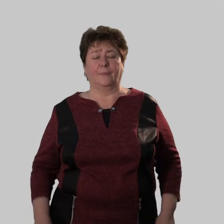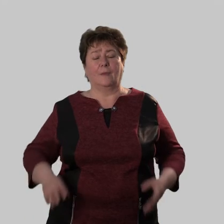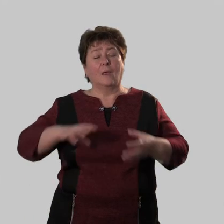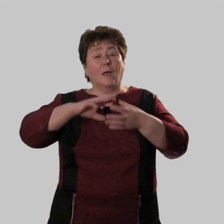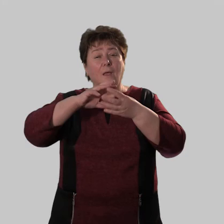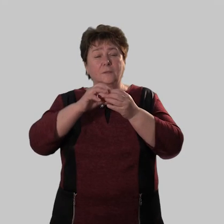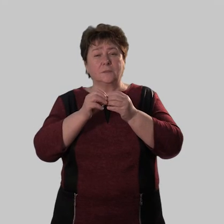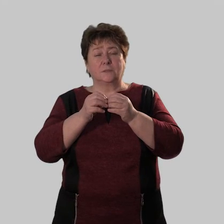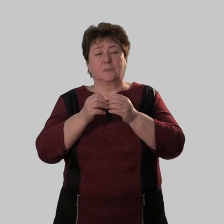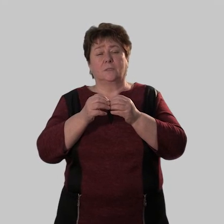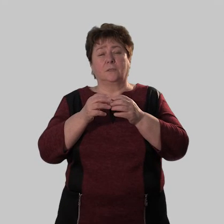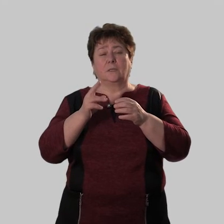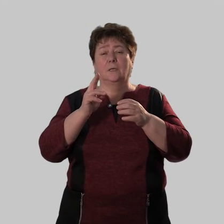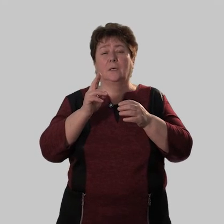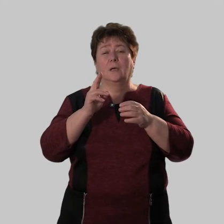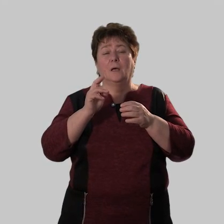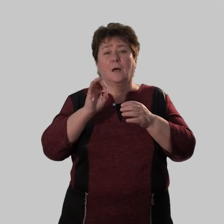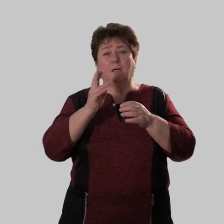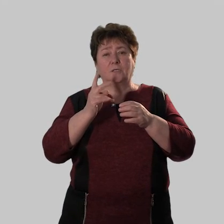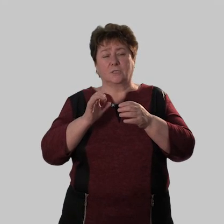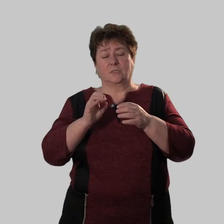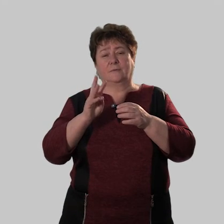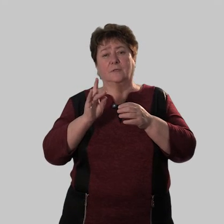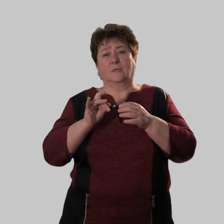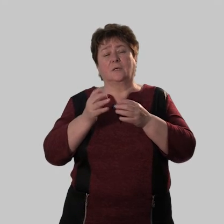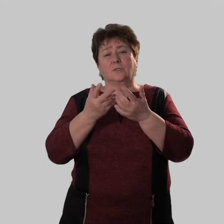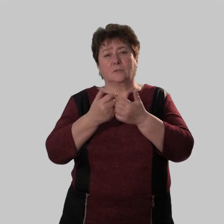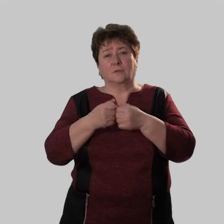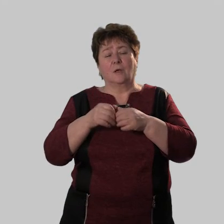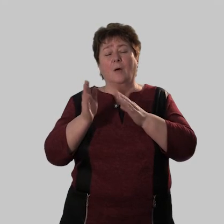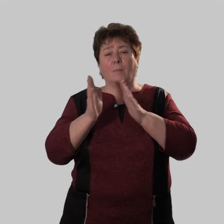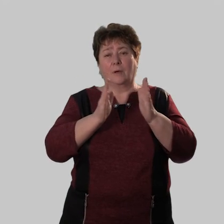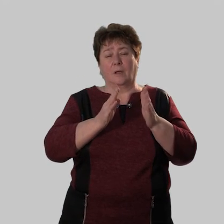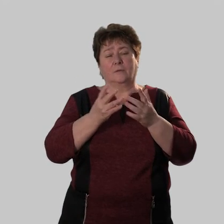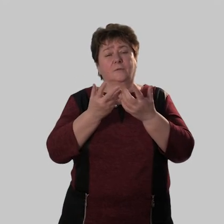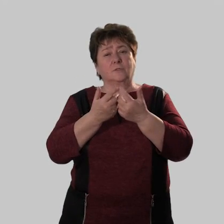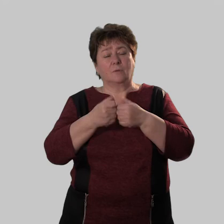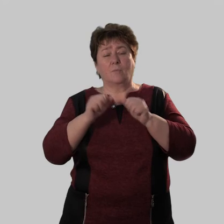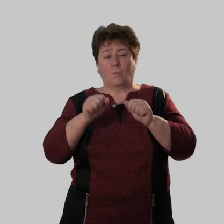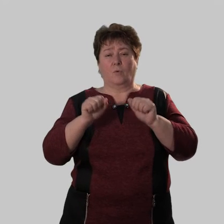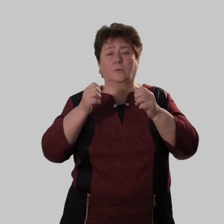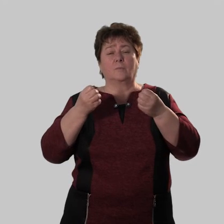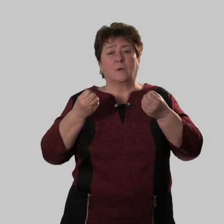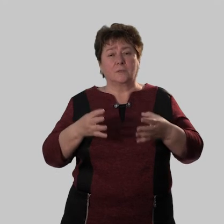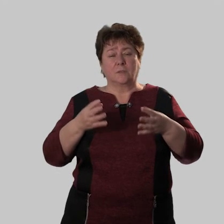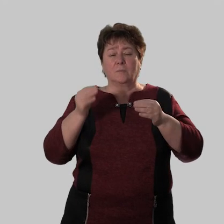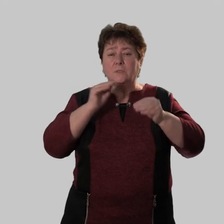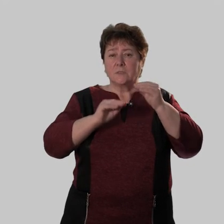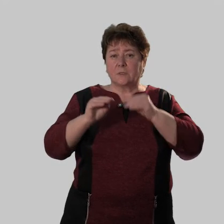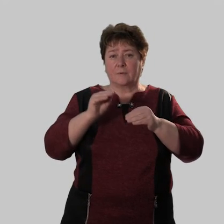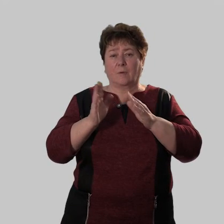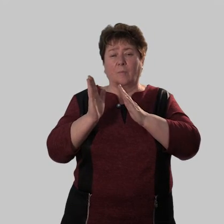целые количественные числительные и порядковые числительные могут быть простыми и